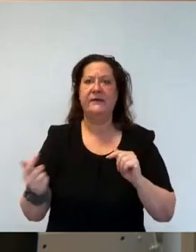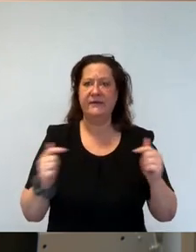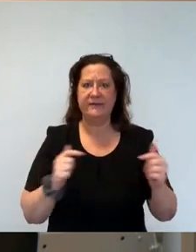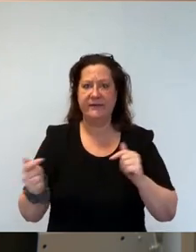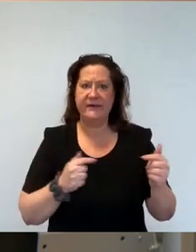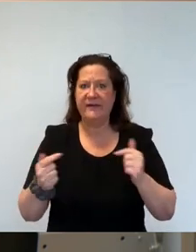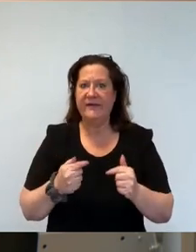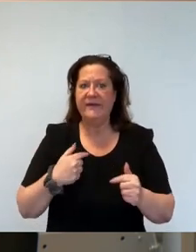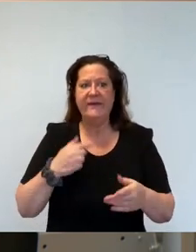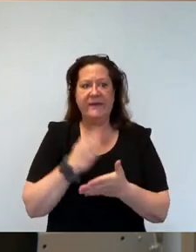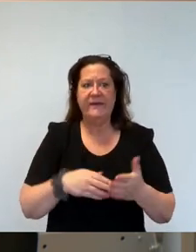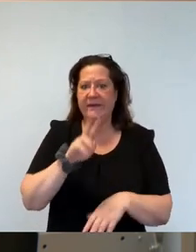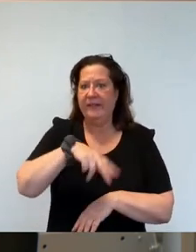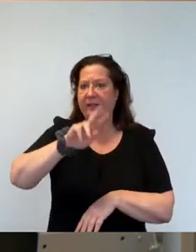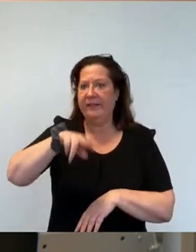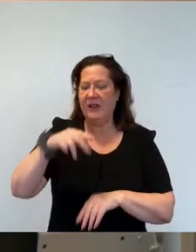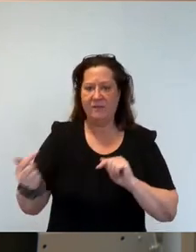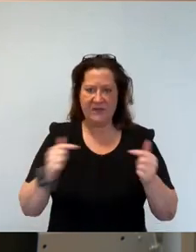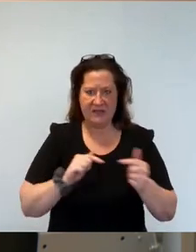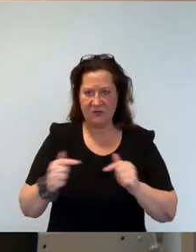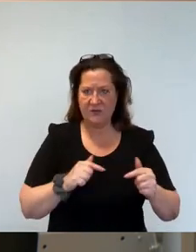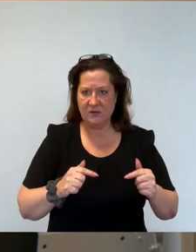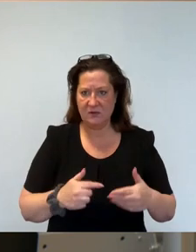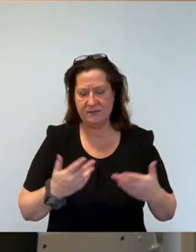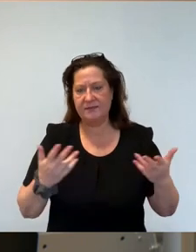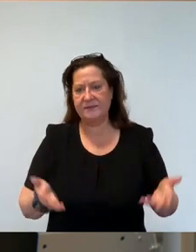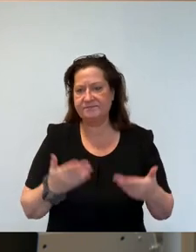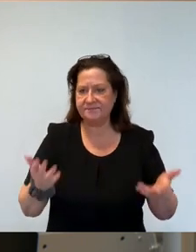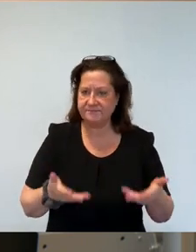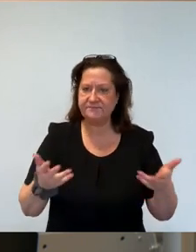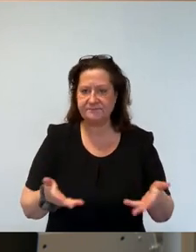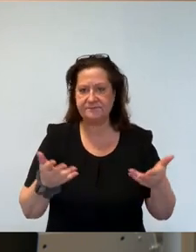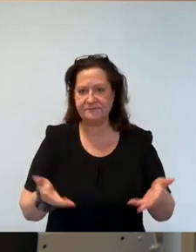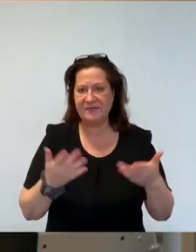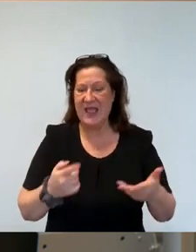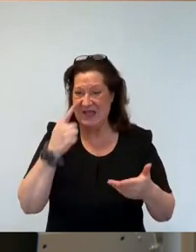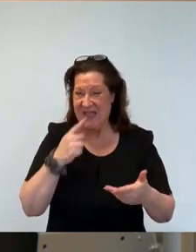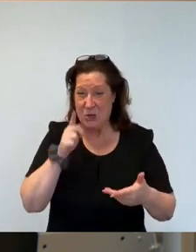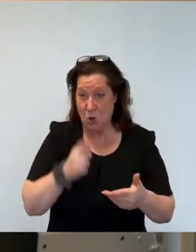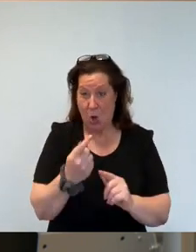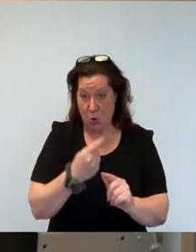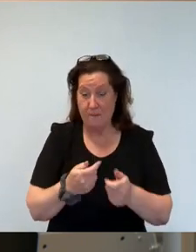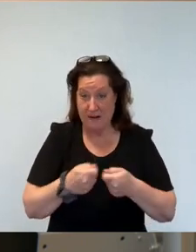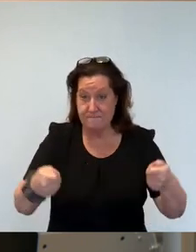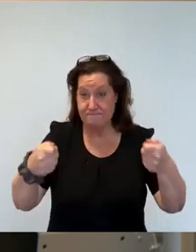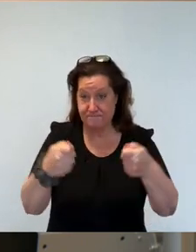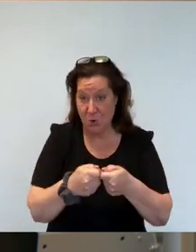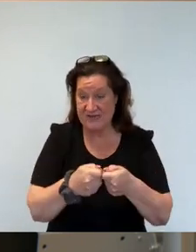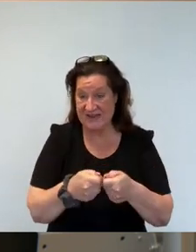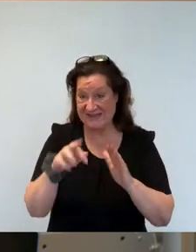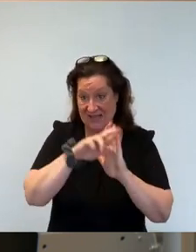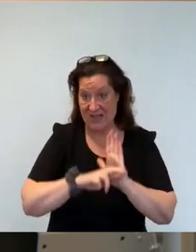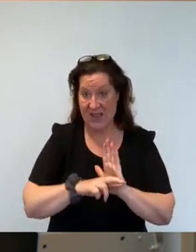angeschaut, die Diskussionen, die da gelaufen sind, also wenn wir uns quasi auf eine bundeseinheitliche Regelung hier verlassen wollen, nach der